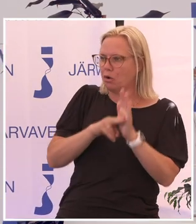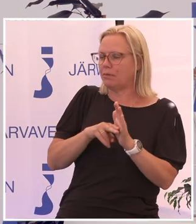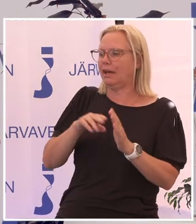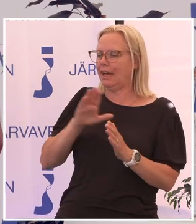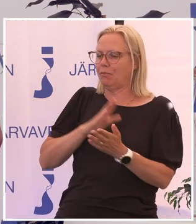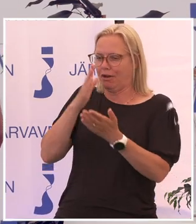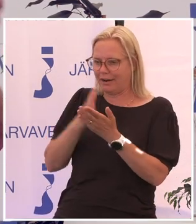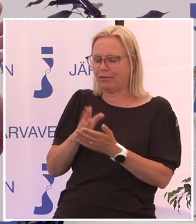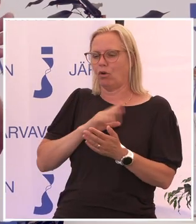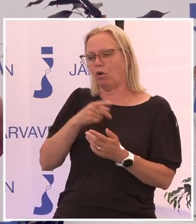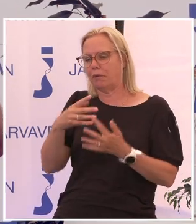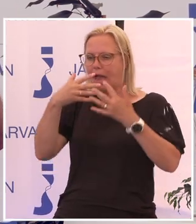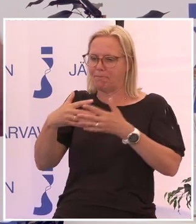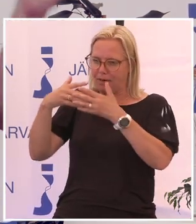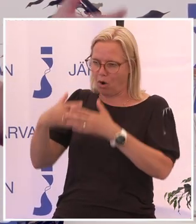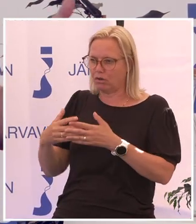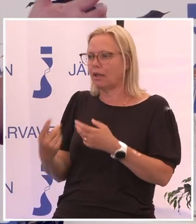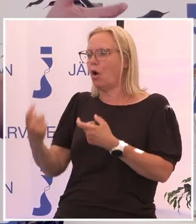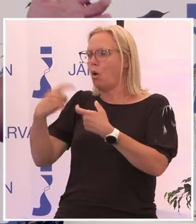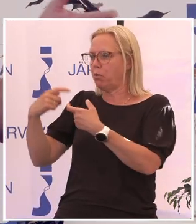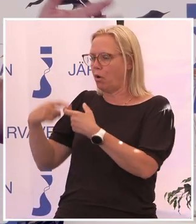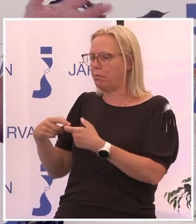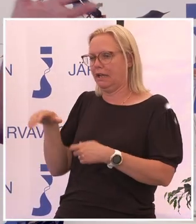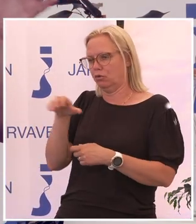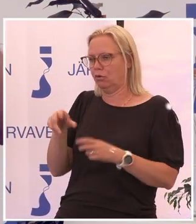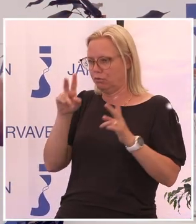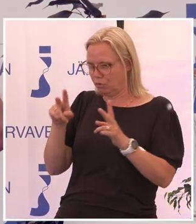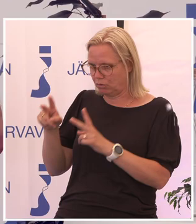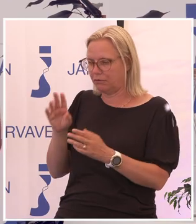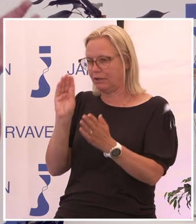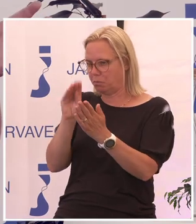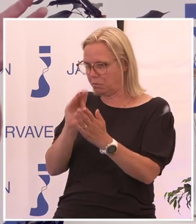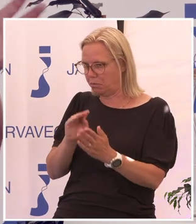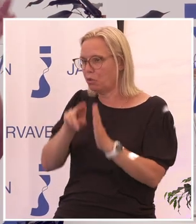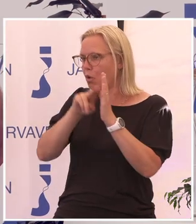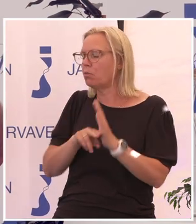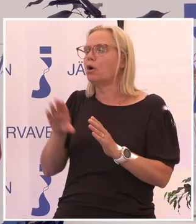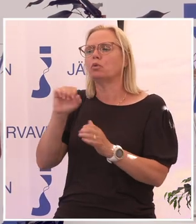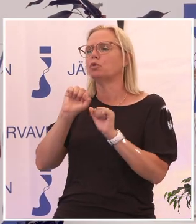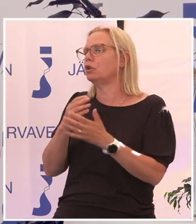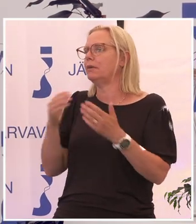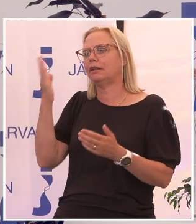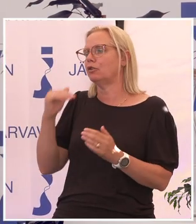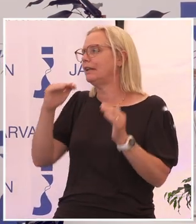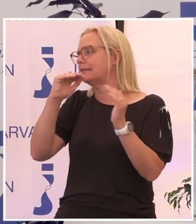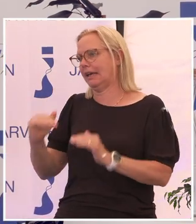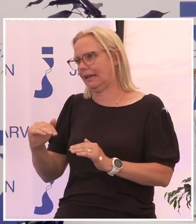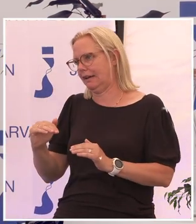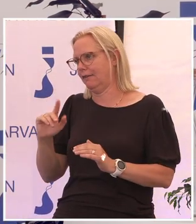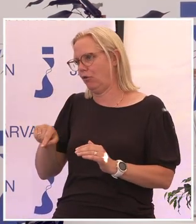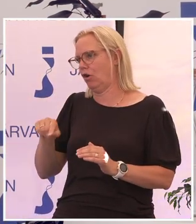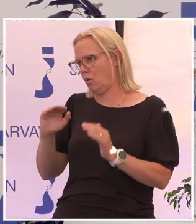apparaterna och uppkoppling och surfpott och så. Då skulle det inte gå att ta ner det för lågt. Men